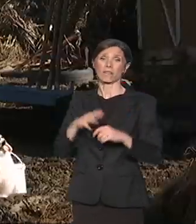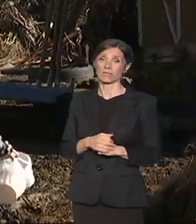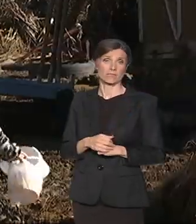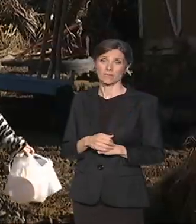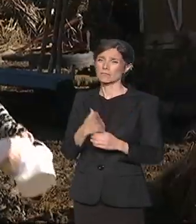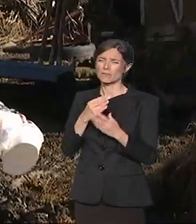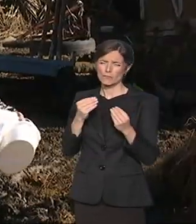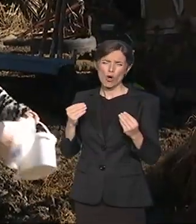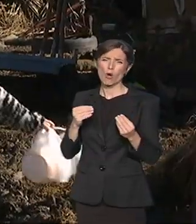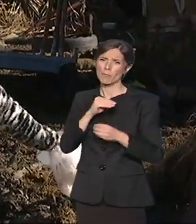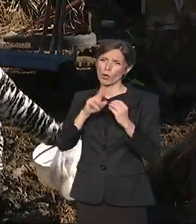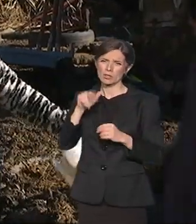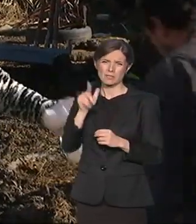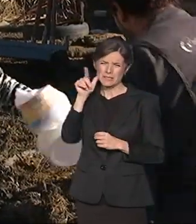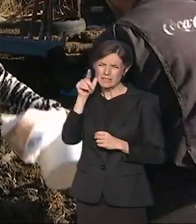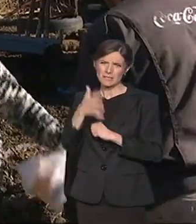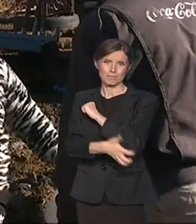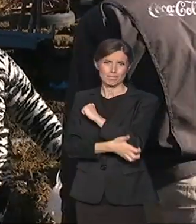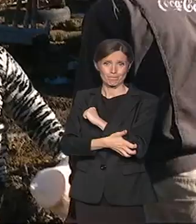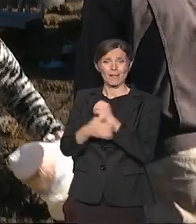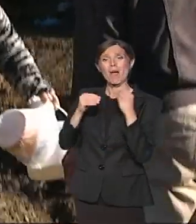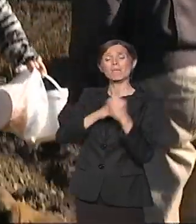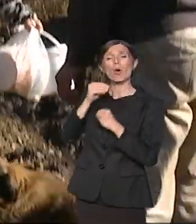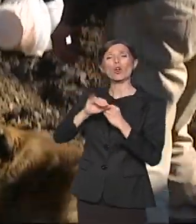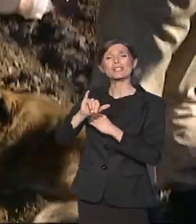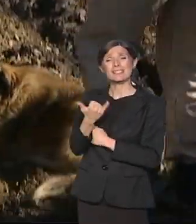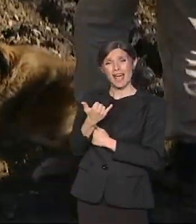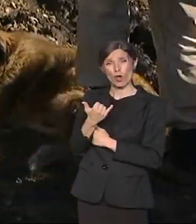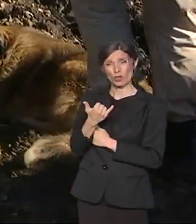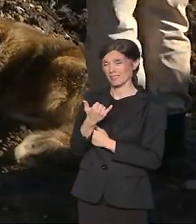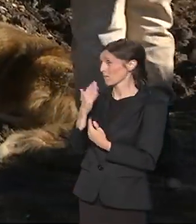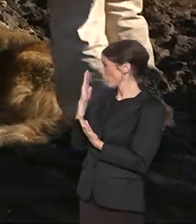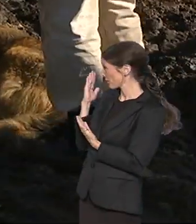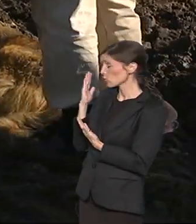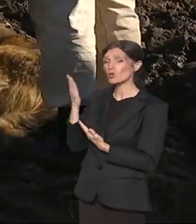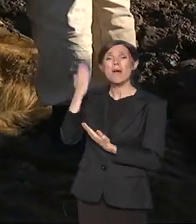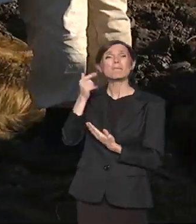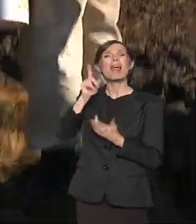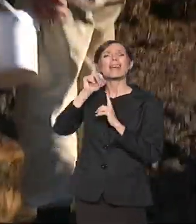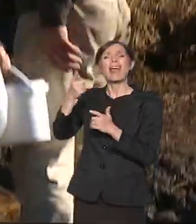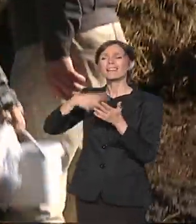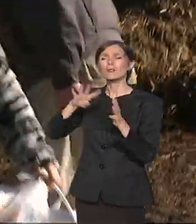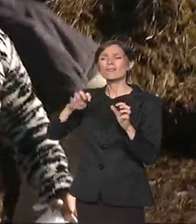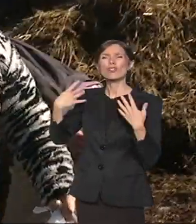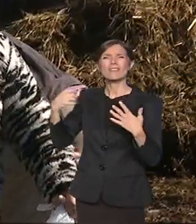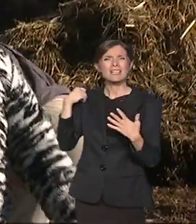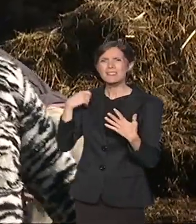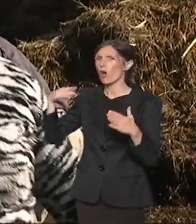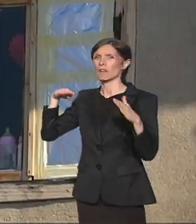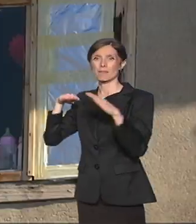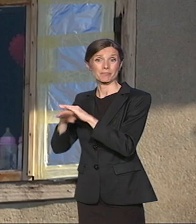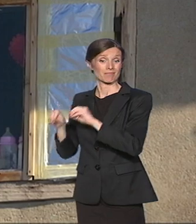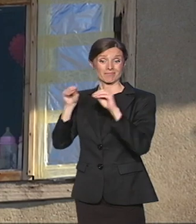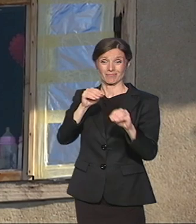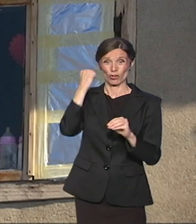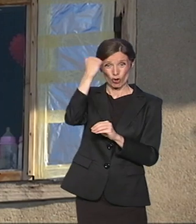ekstremnim siromaštvom. Joksimovići su druga generacija raseljenih tokom ratova 90-ih. Bez zemlje su u